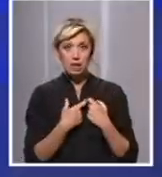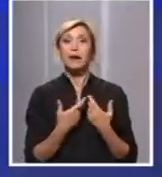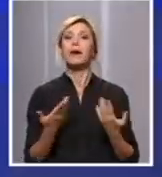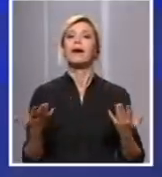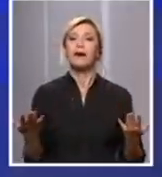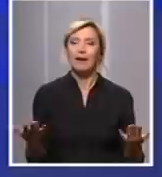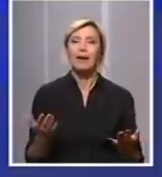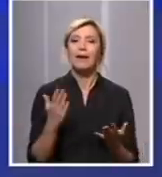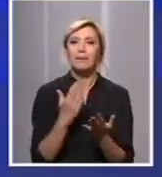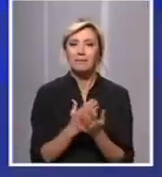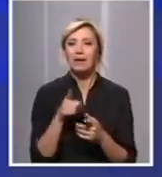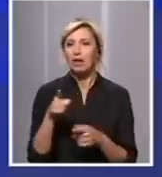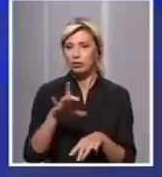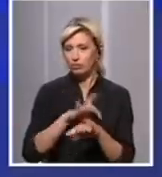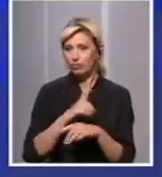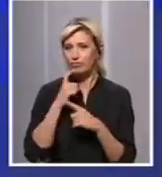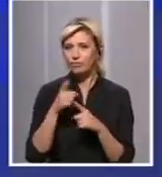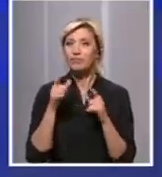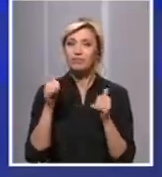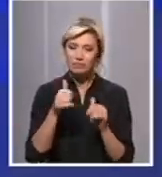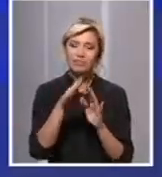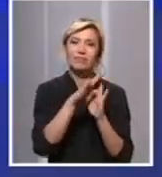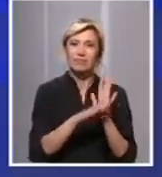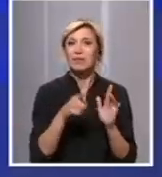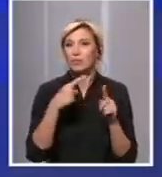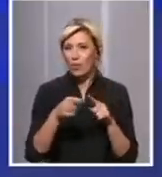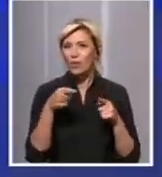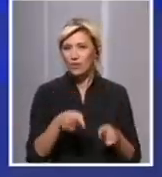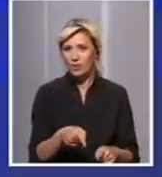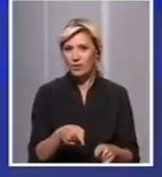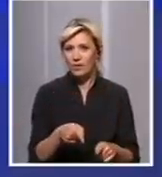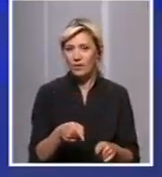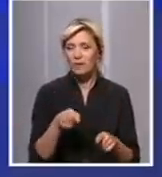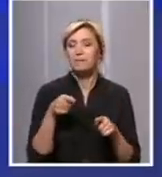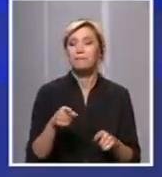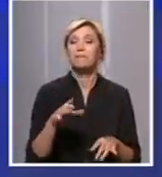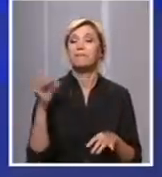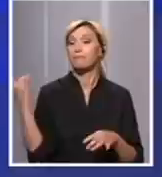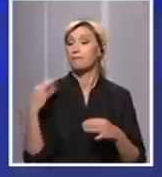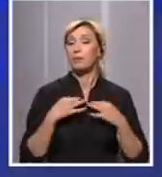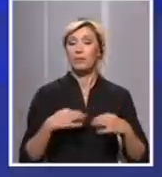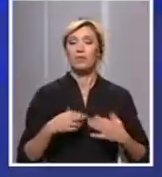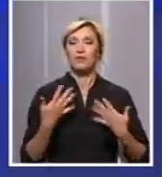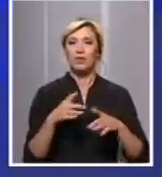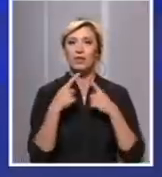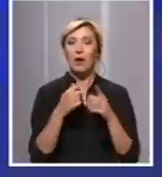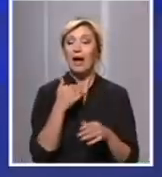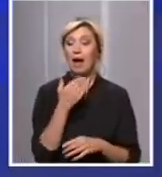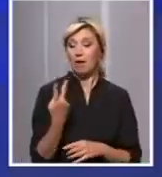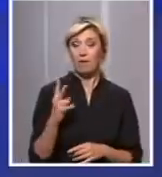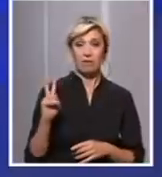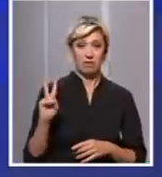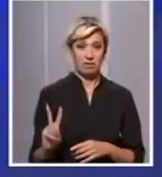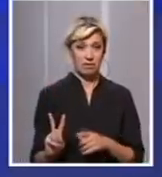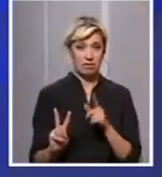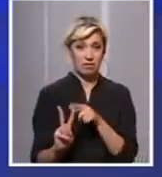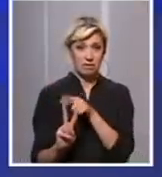ovih preventivnih mera. Stepen zaštita, evo kako je rekao profesor, čak i ukoliko dve osobe od koja jedna u